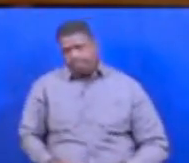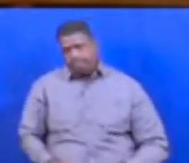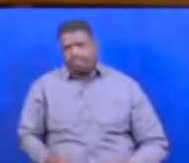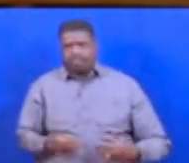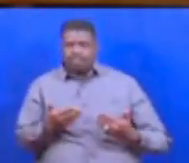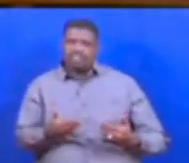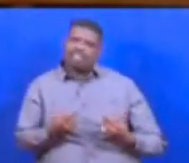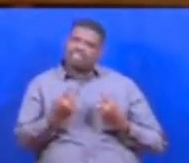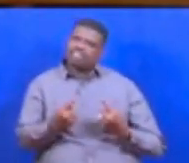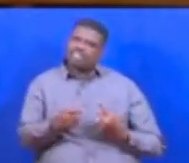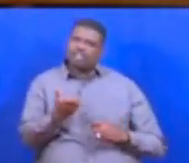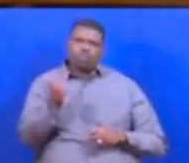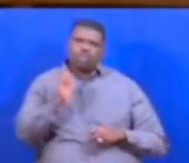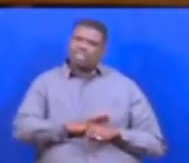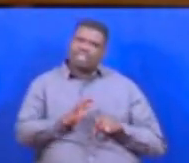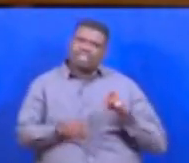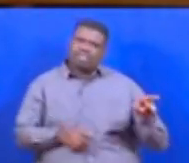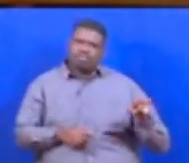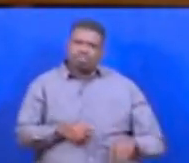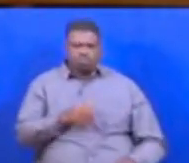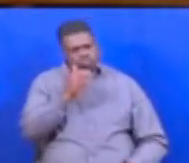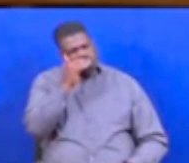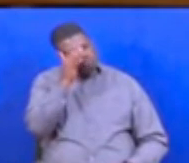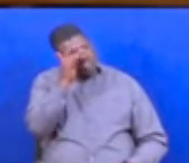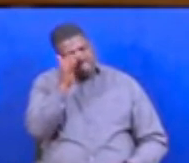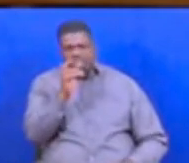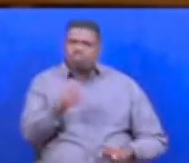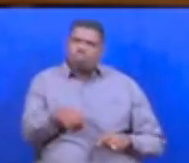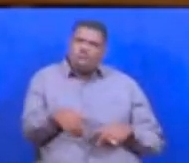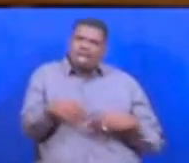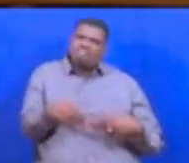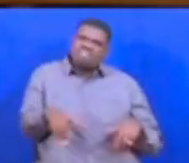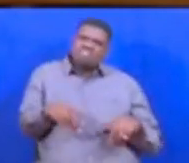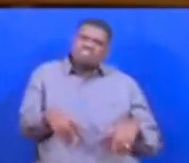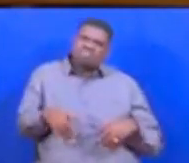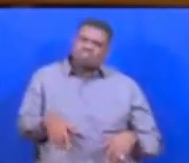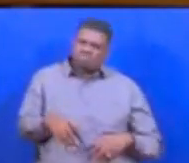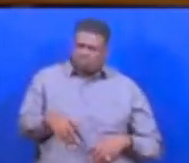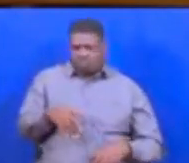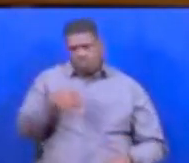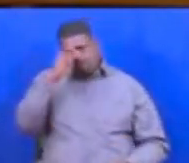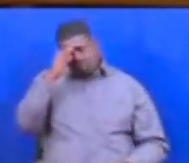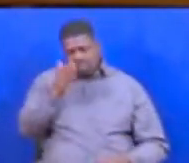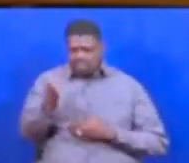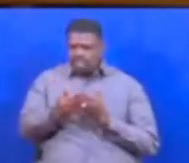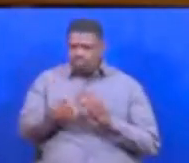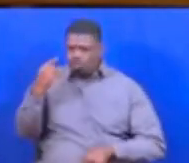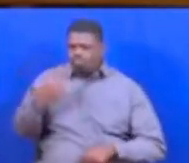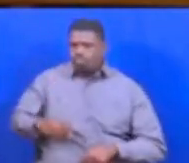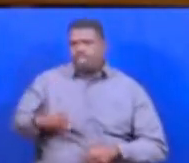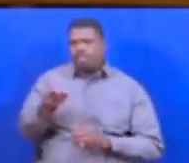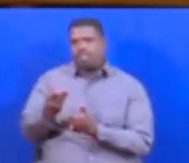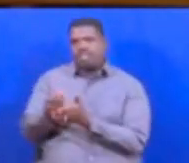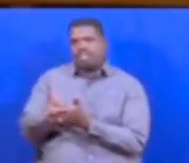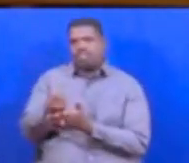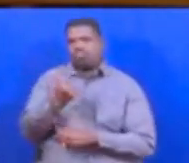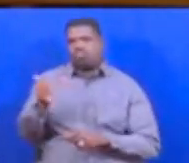nashanga watalamu kufikiria umekua vivu awanafikiria same tuye nye dili ya kupigia pesa